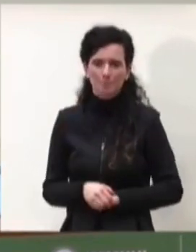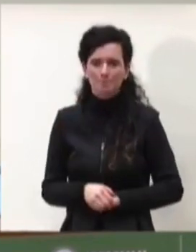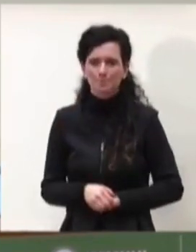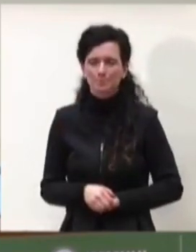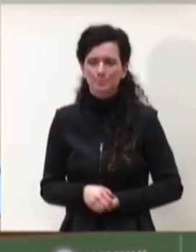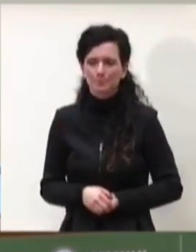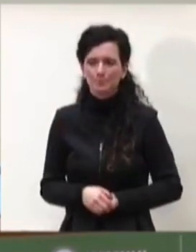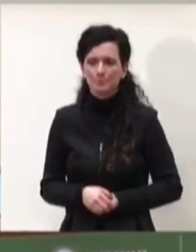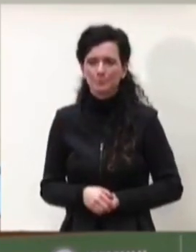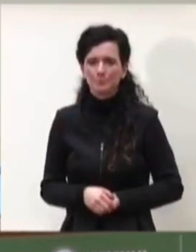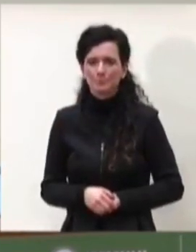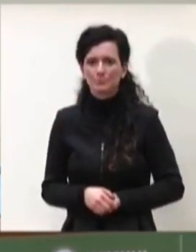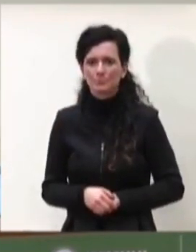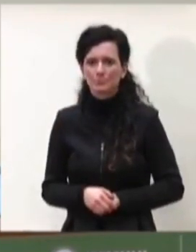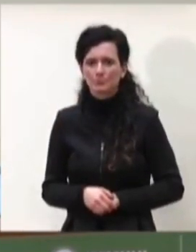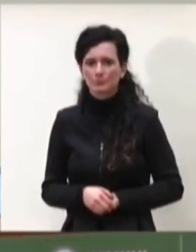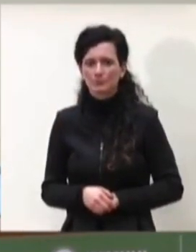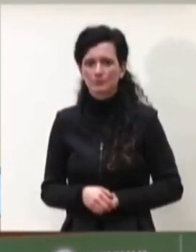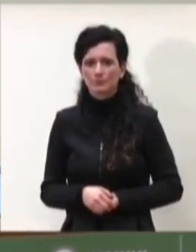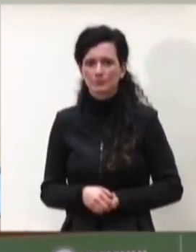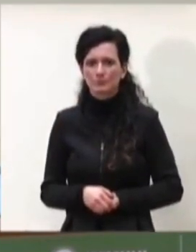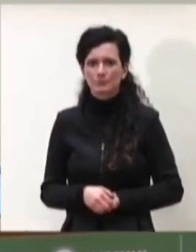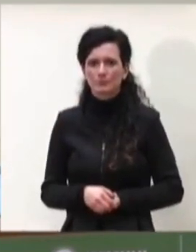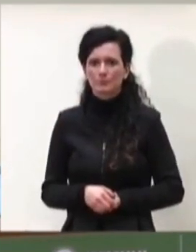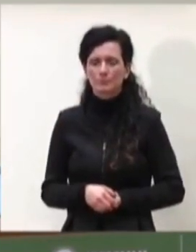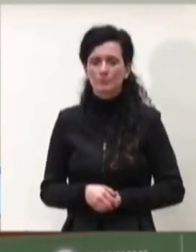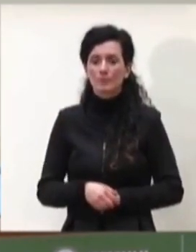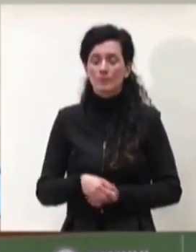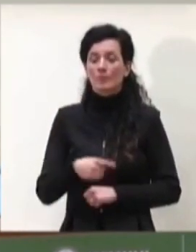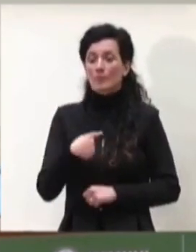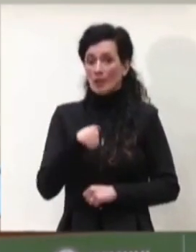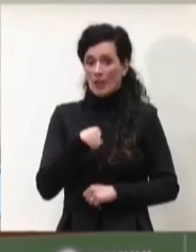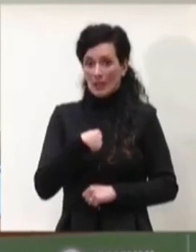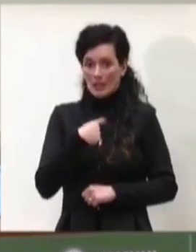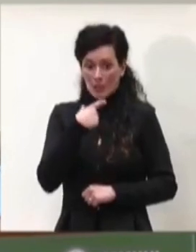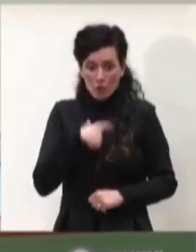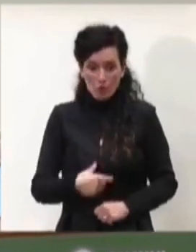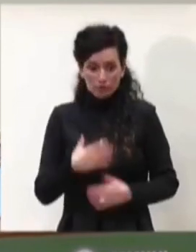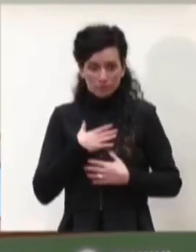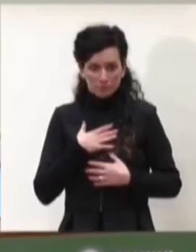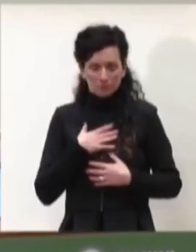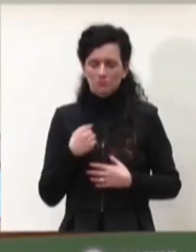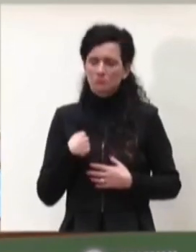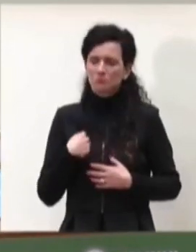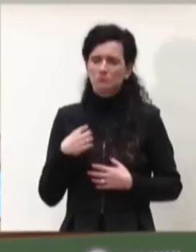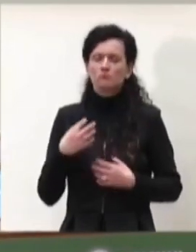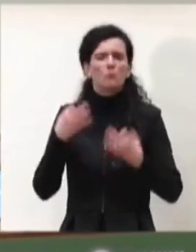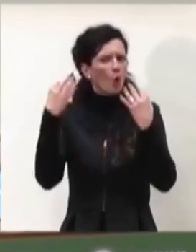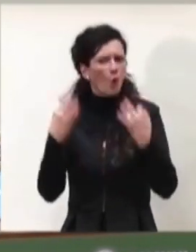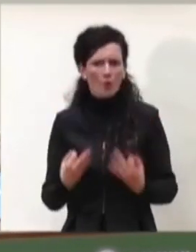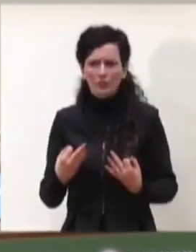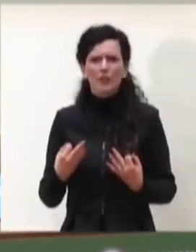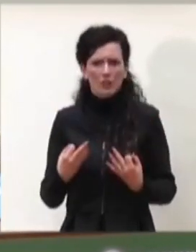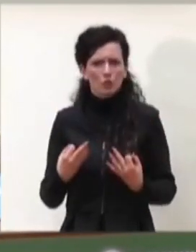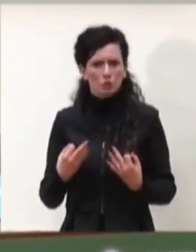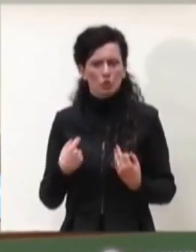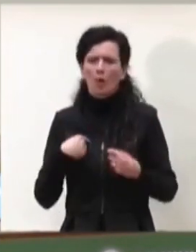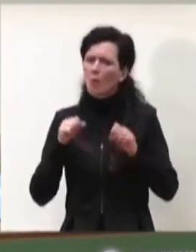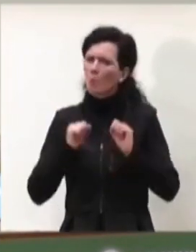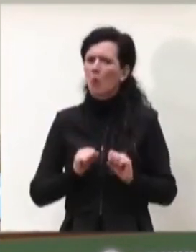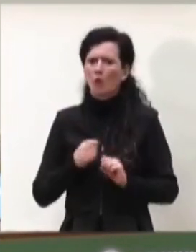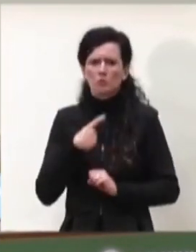Io personalmente rimango convinto e lo dico in maniera molto